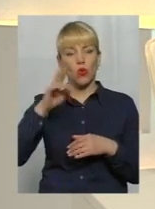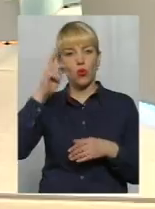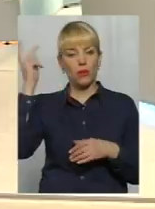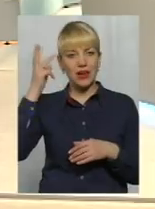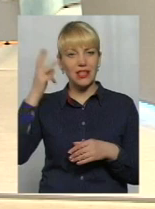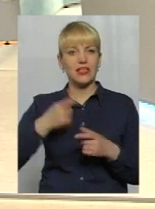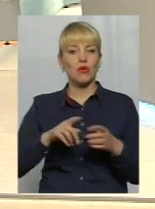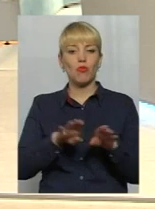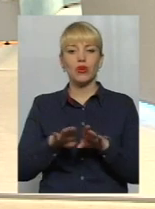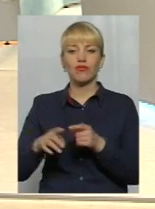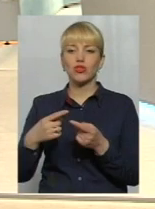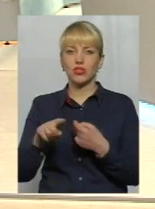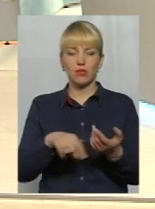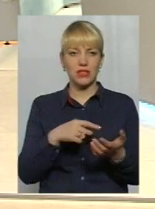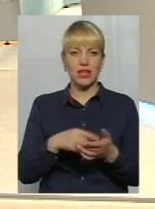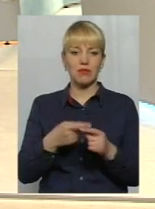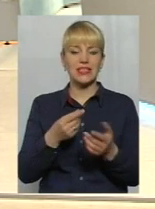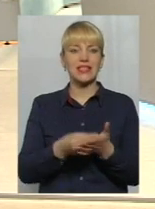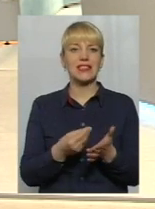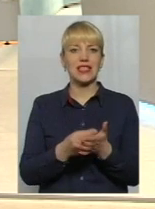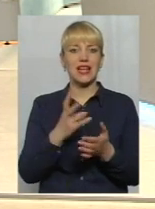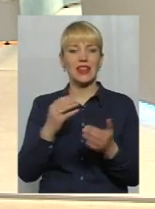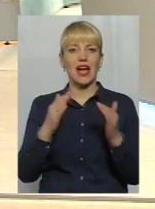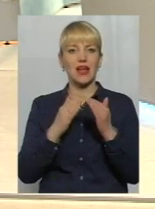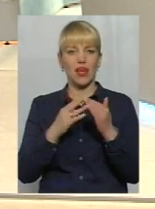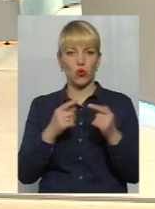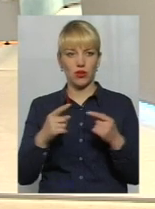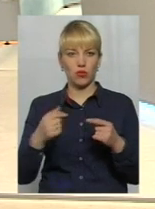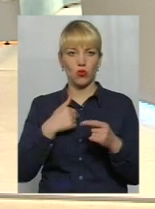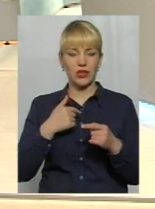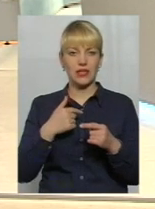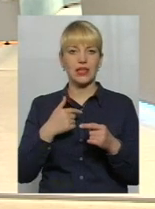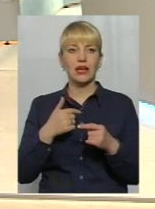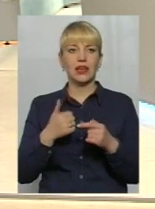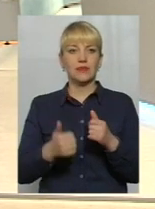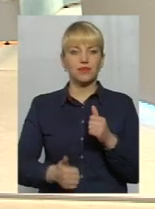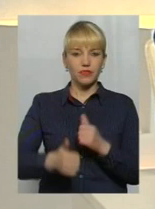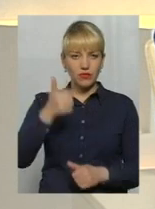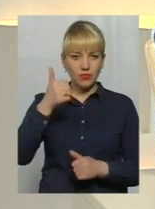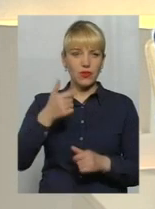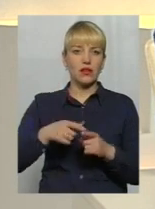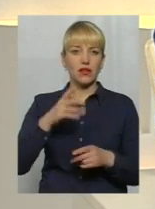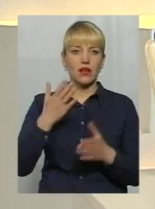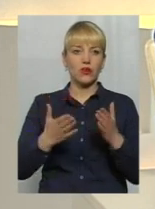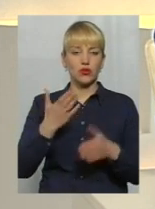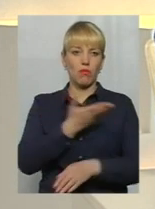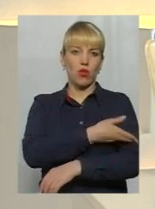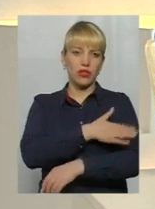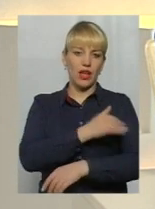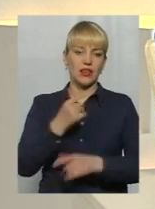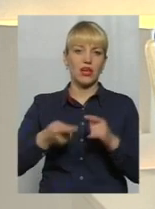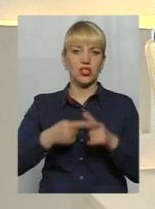іншими містами, ціни на нерухомість в нас так демпінгують порівняно з іншими. Якщо в Полтаві чи